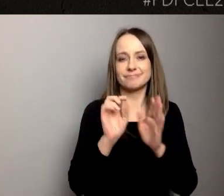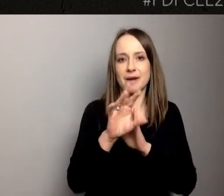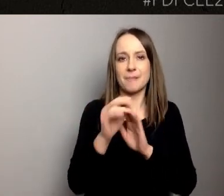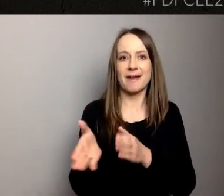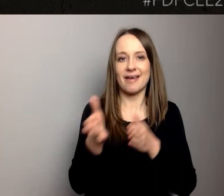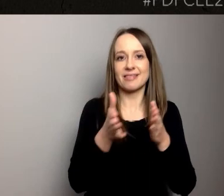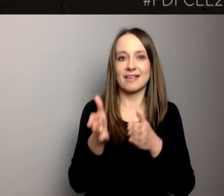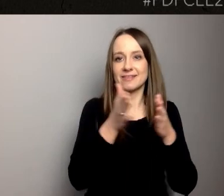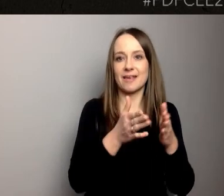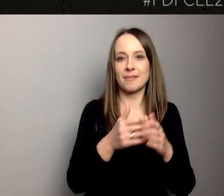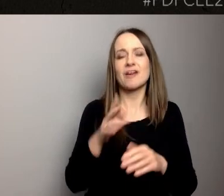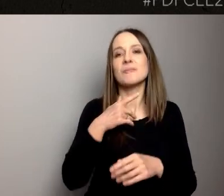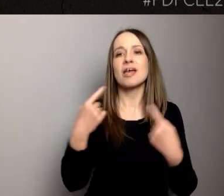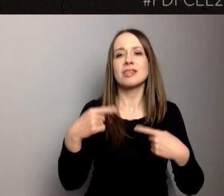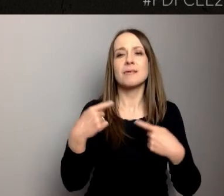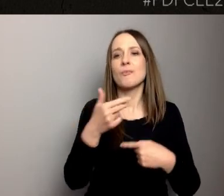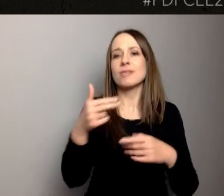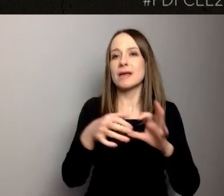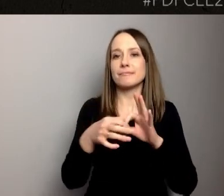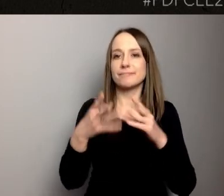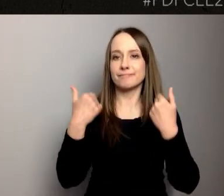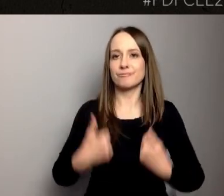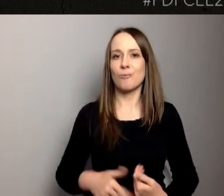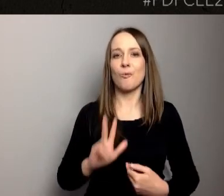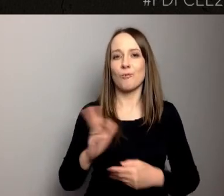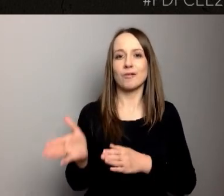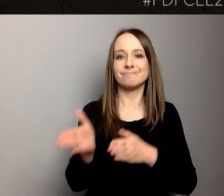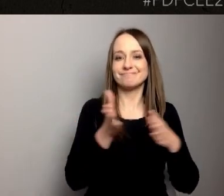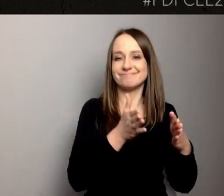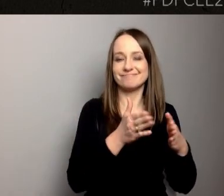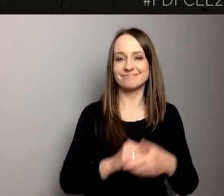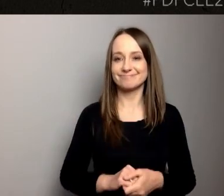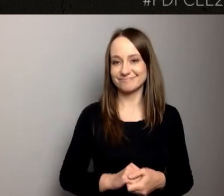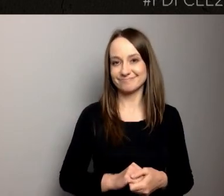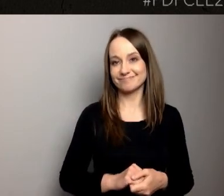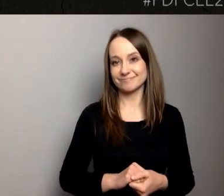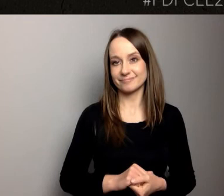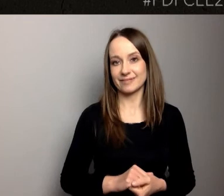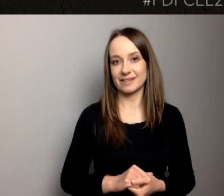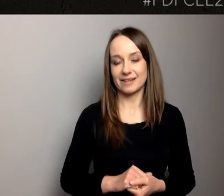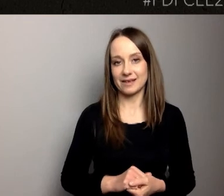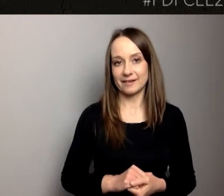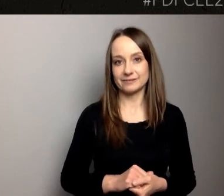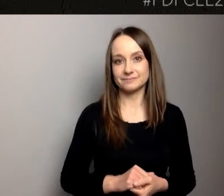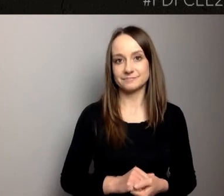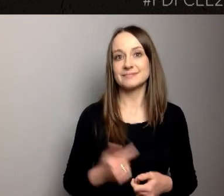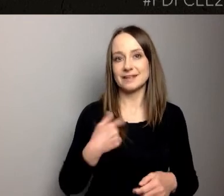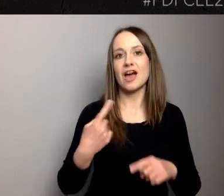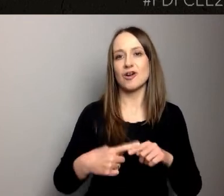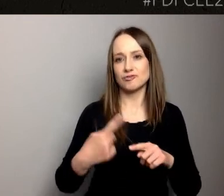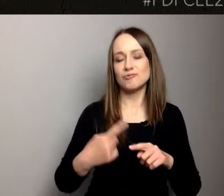bo tak, jestem członkiem Zarządu Kongresu Ruchów Miejskich.